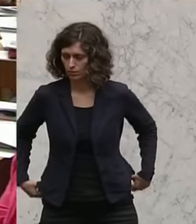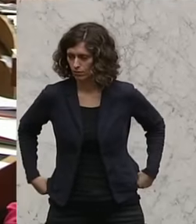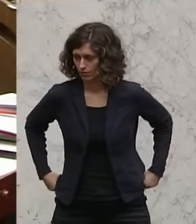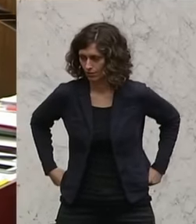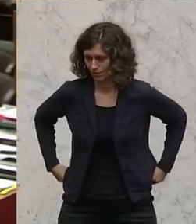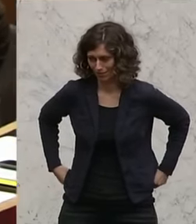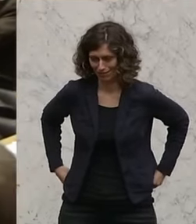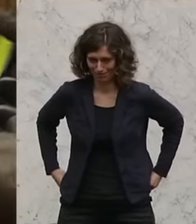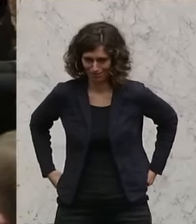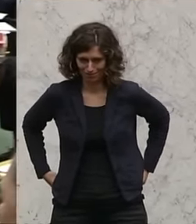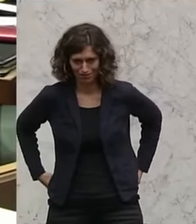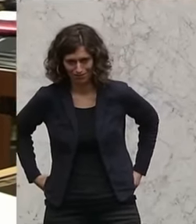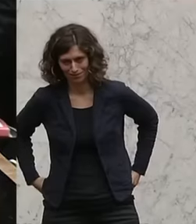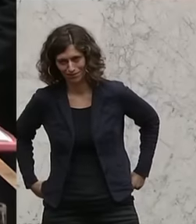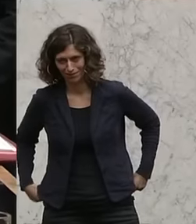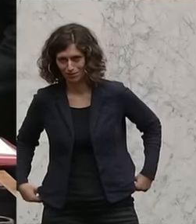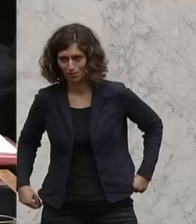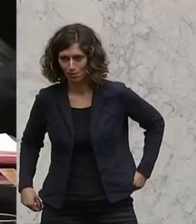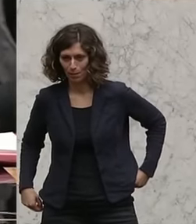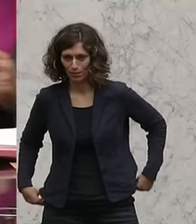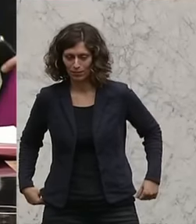Das war Gernot Dahmann von der FPÖ, nächste Redner.